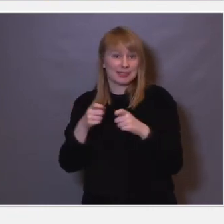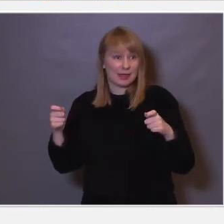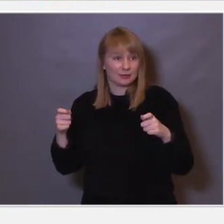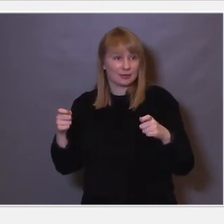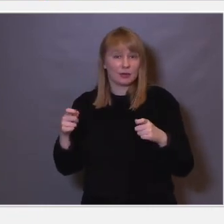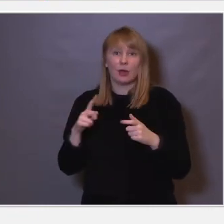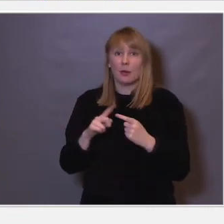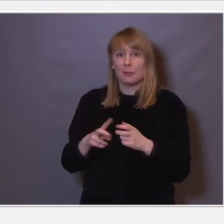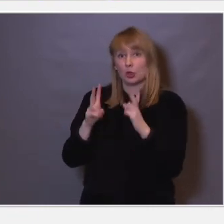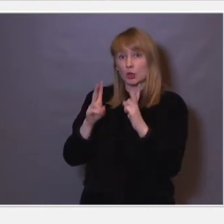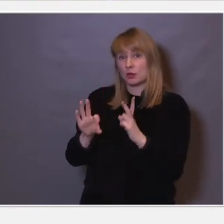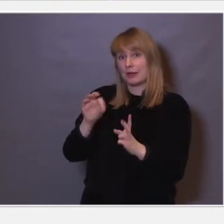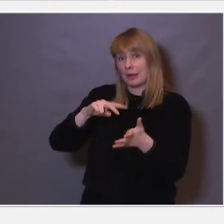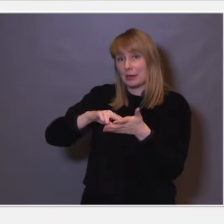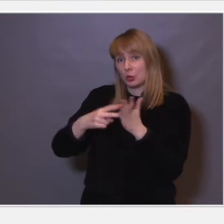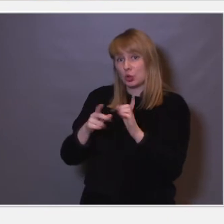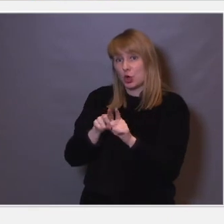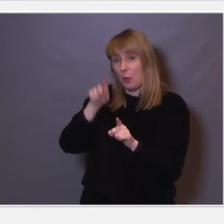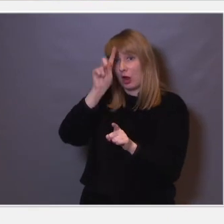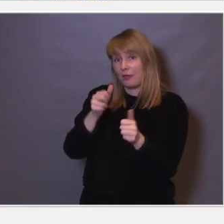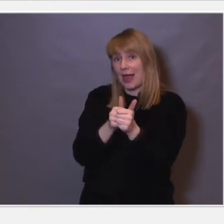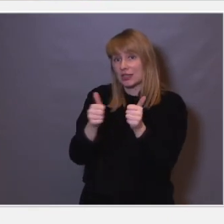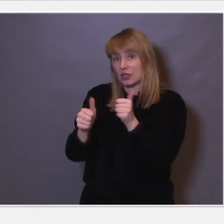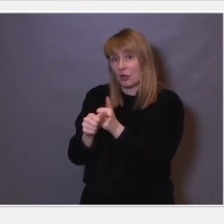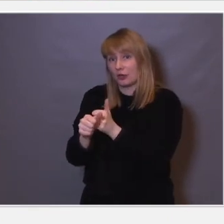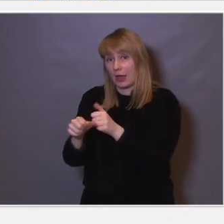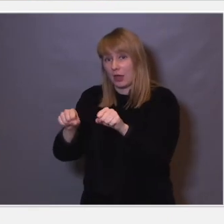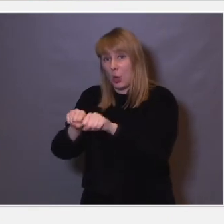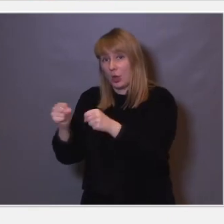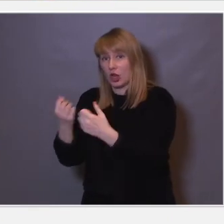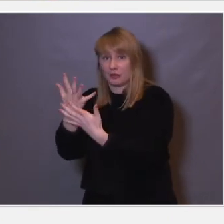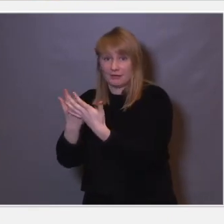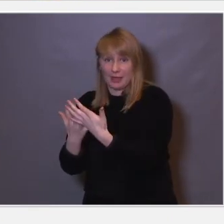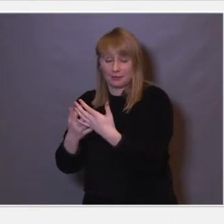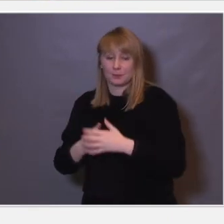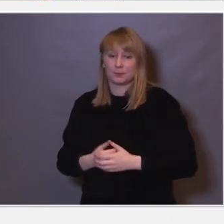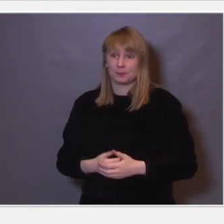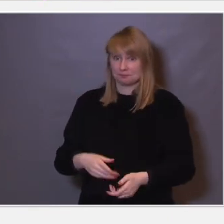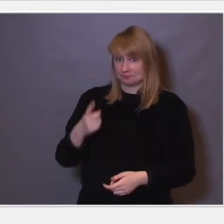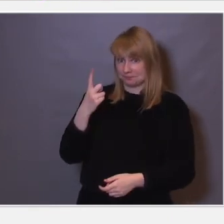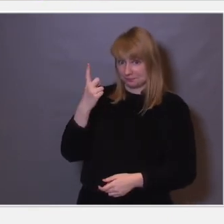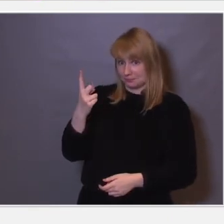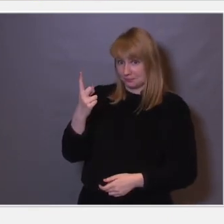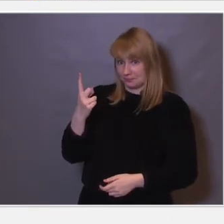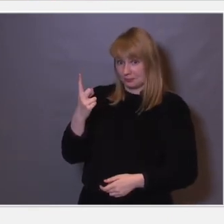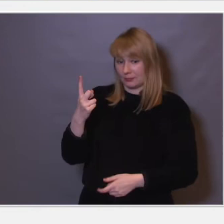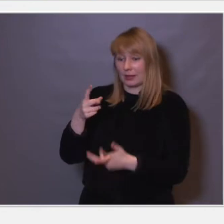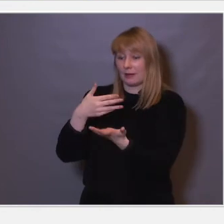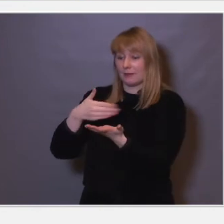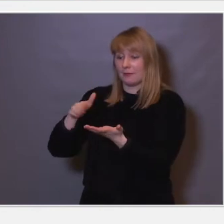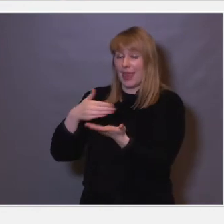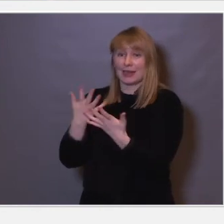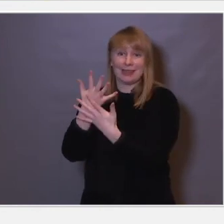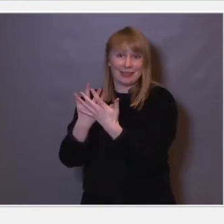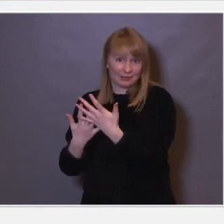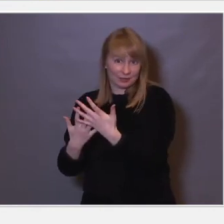også klare å finne metoder som kan erstatte det ødelagte vevet. Og det ene er dette med å fjerne de nettene som jeg har